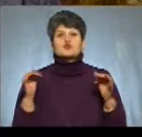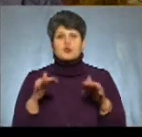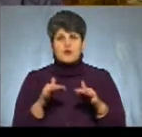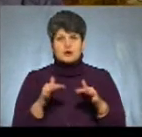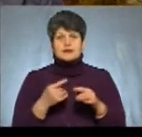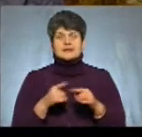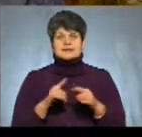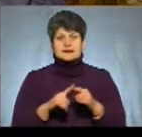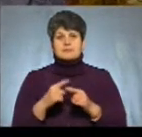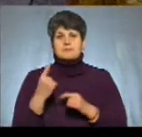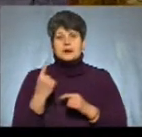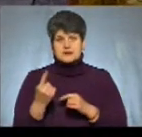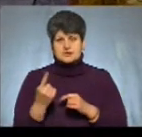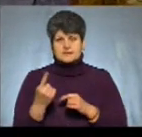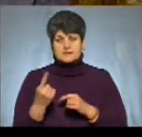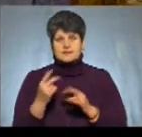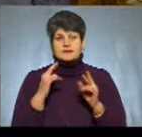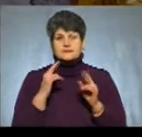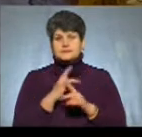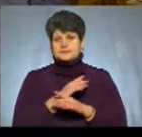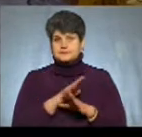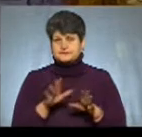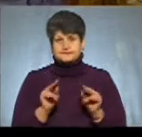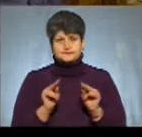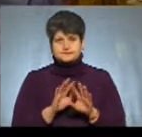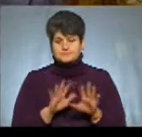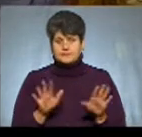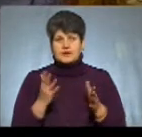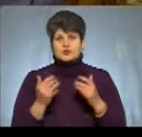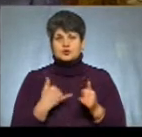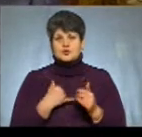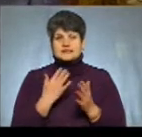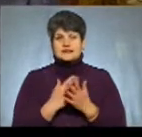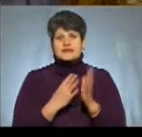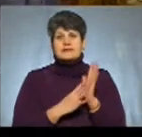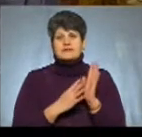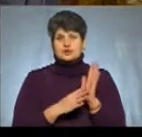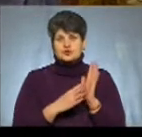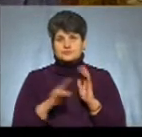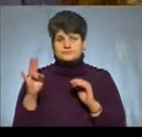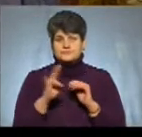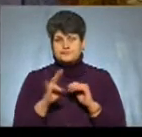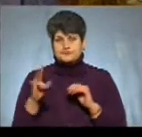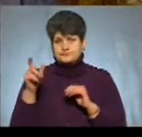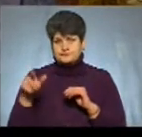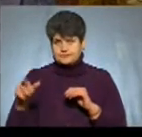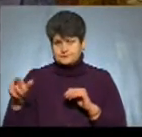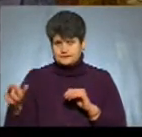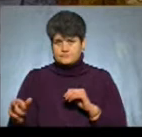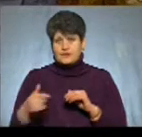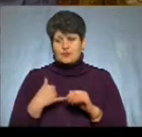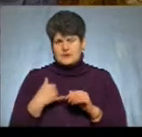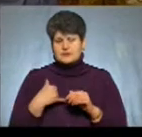-перше, нелегітимний, тому що якщо в нас є 90 архієреїв, за останніми даними, то